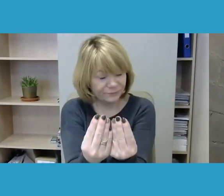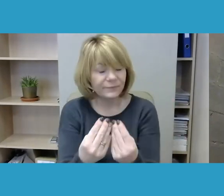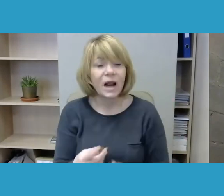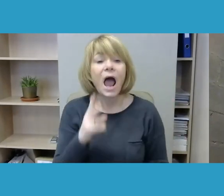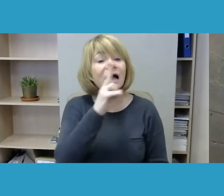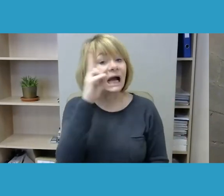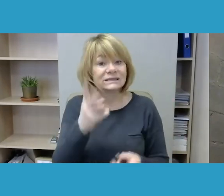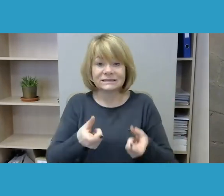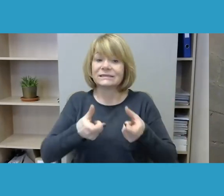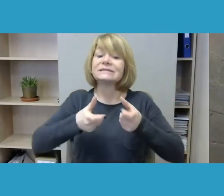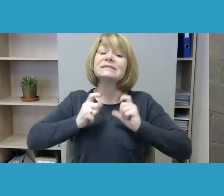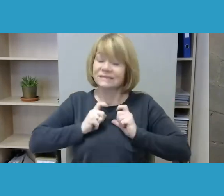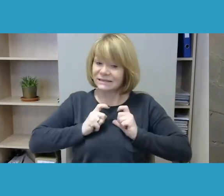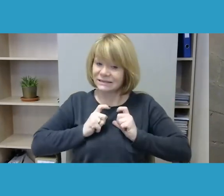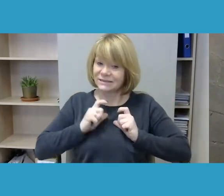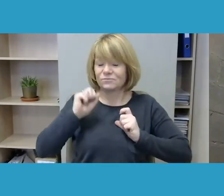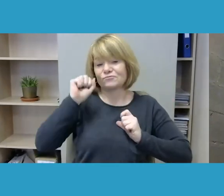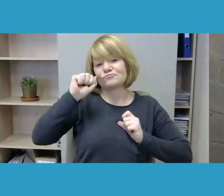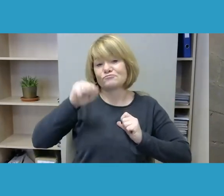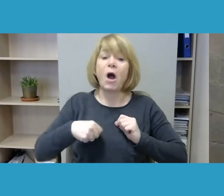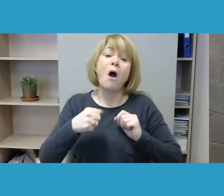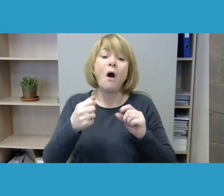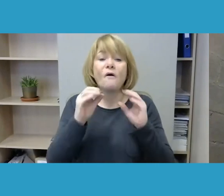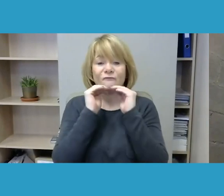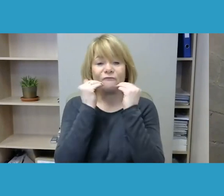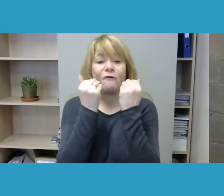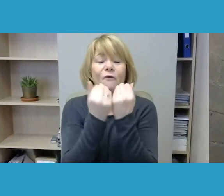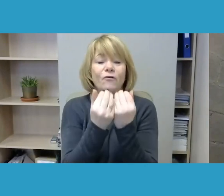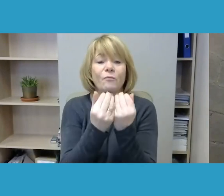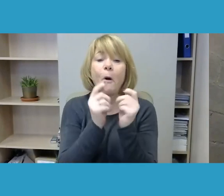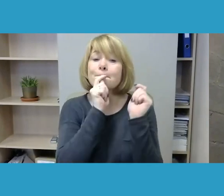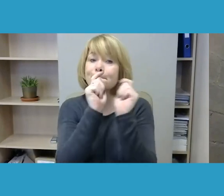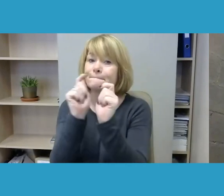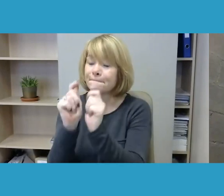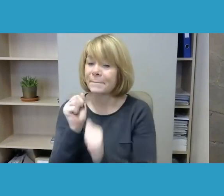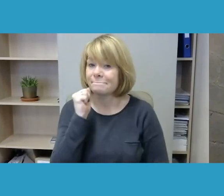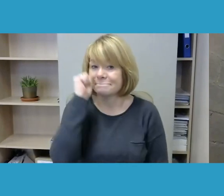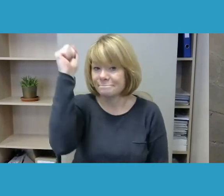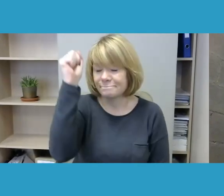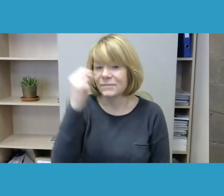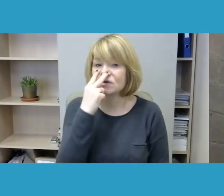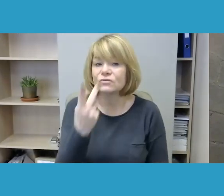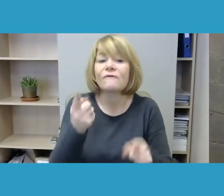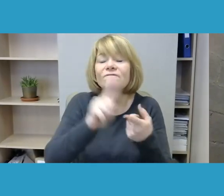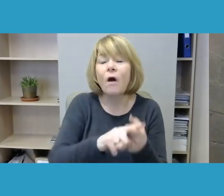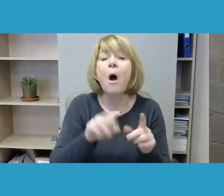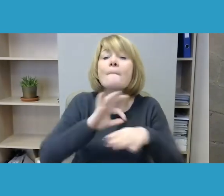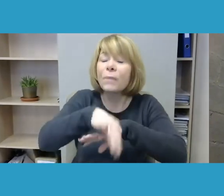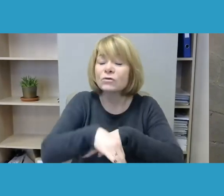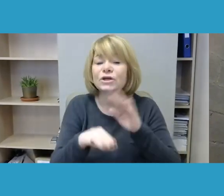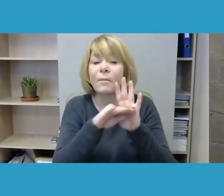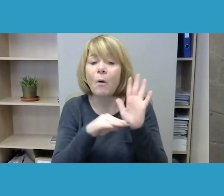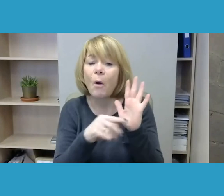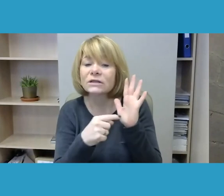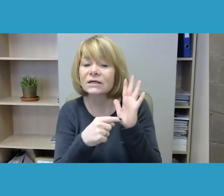laimėti forumo įsteigtus prizus. O klausimas, kam va tai, pagal kokį baudžiamojo kodeksos traipsnį pradedama daugiausiai